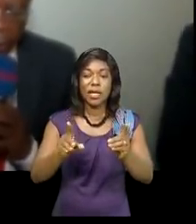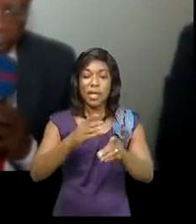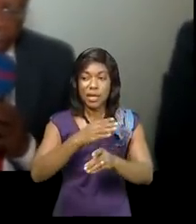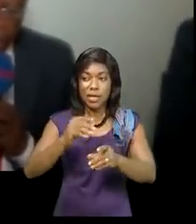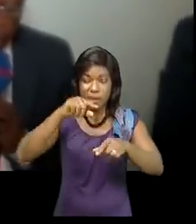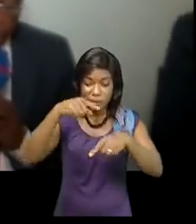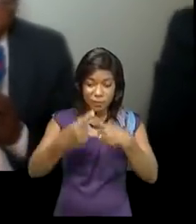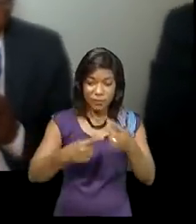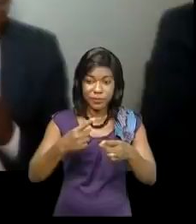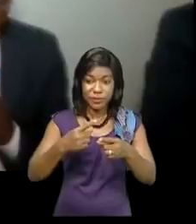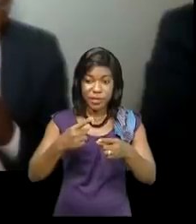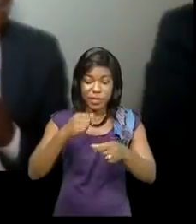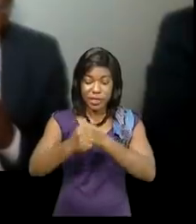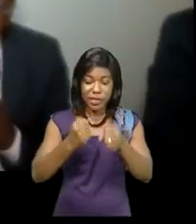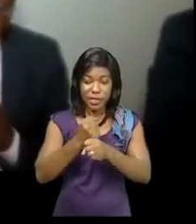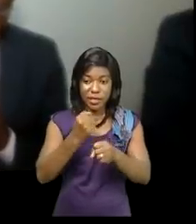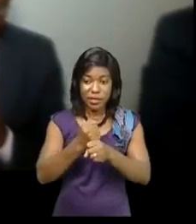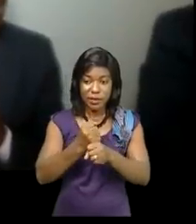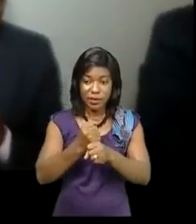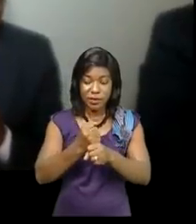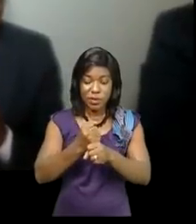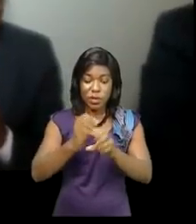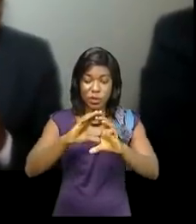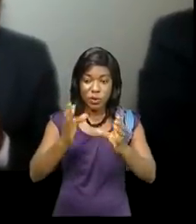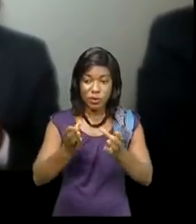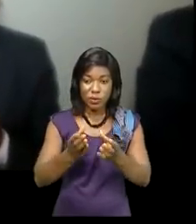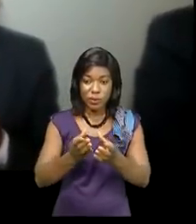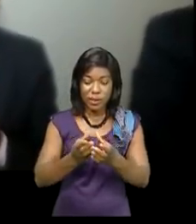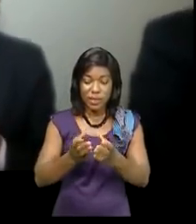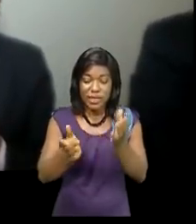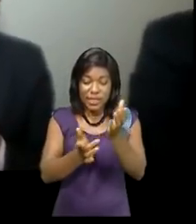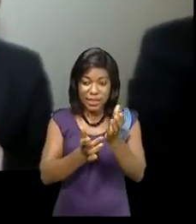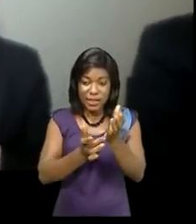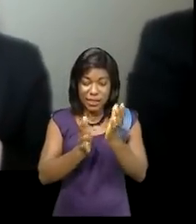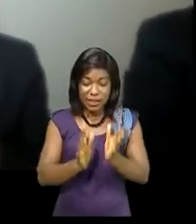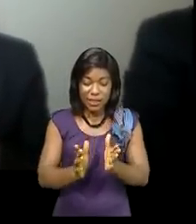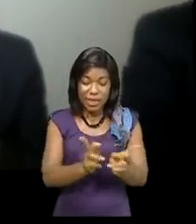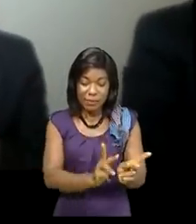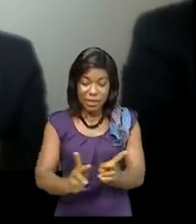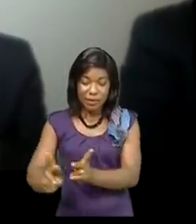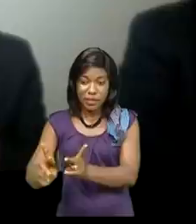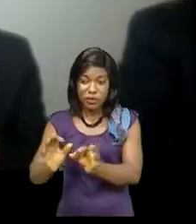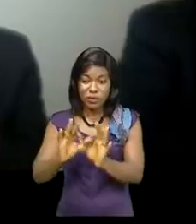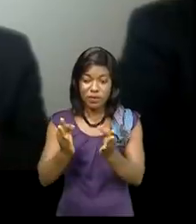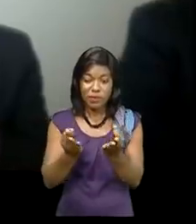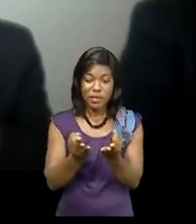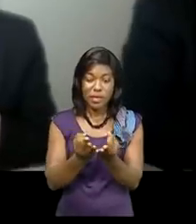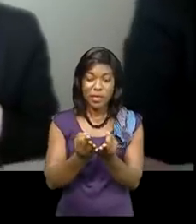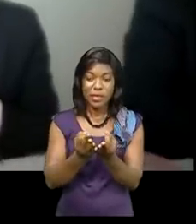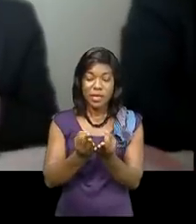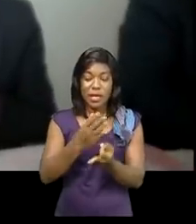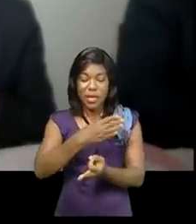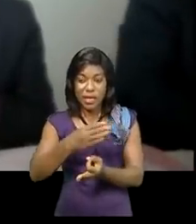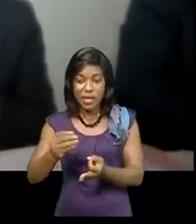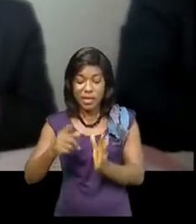travaux de l'installation du comité technique multisectoriel de la planification familiale ainsi que de